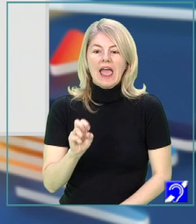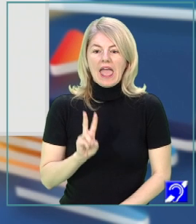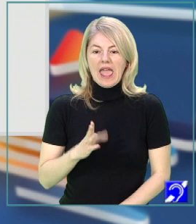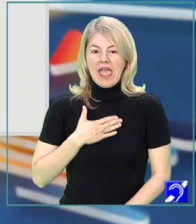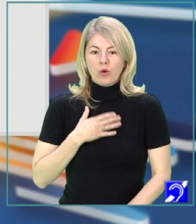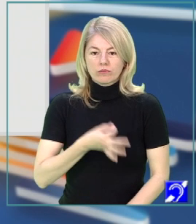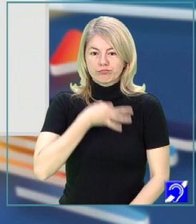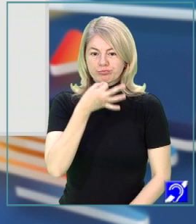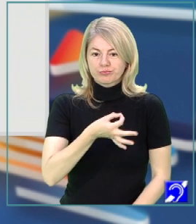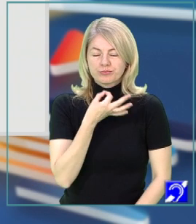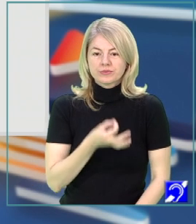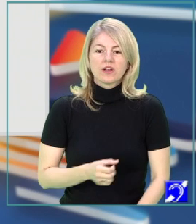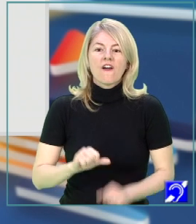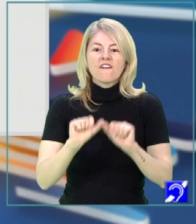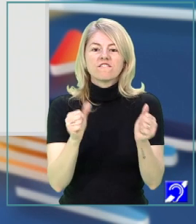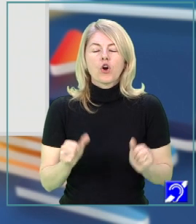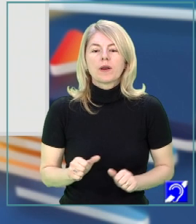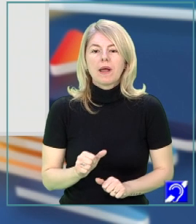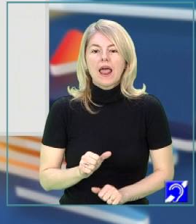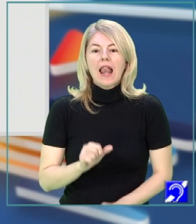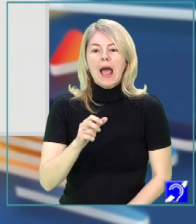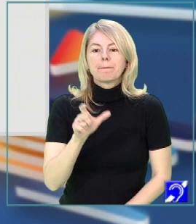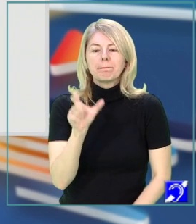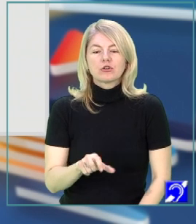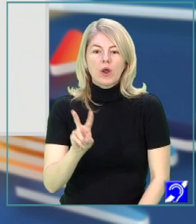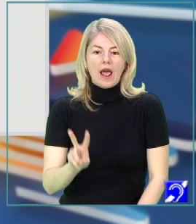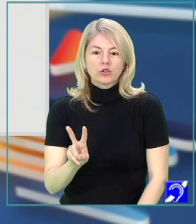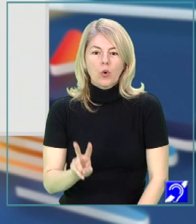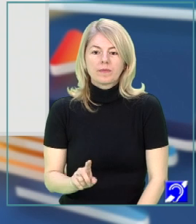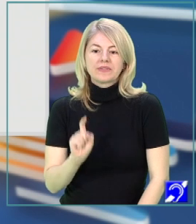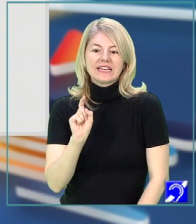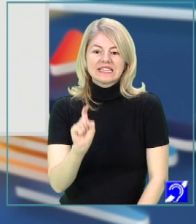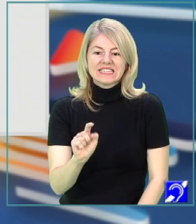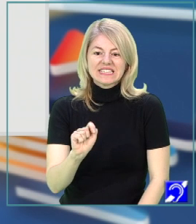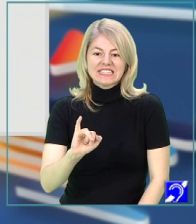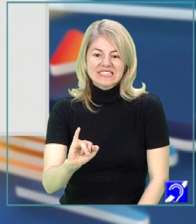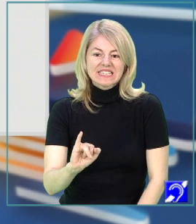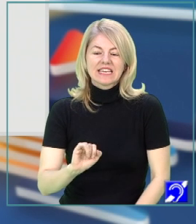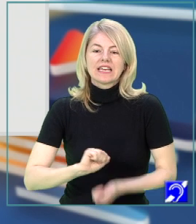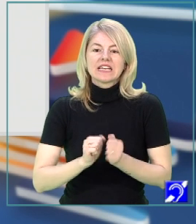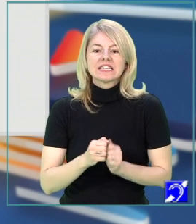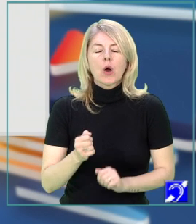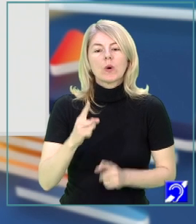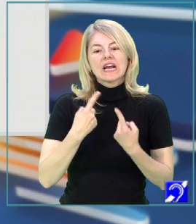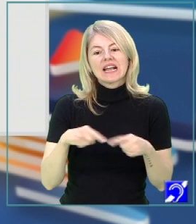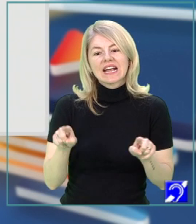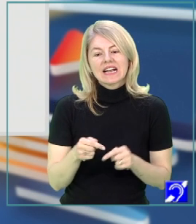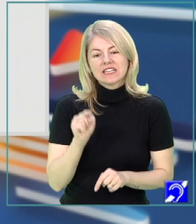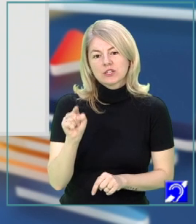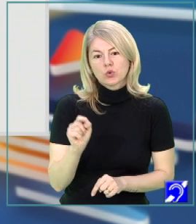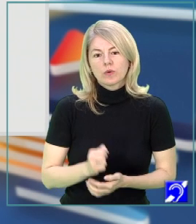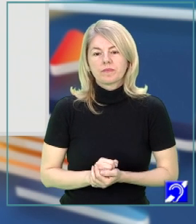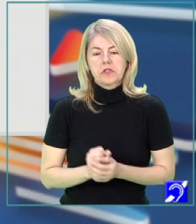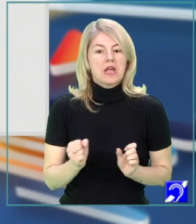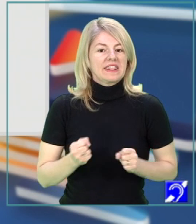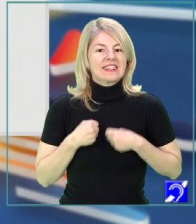Formele verbale și pronominale la persoana a doua. Ții, de exemplu, sau cânti, nu? Te